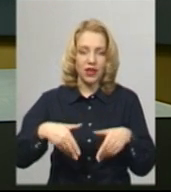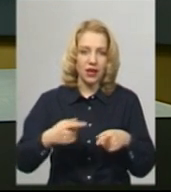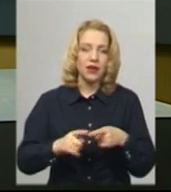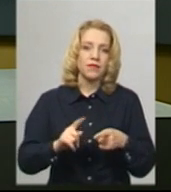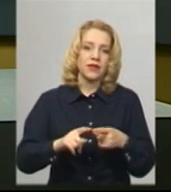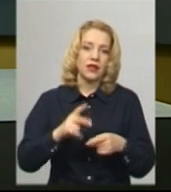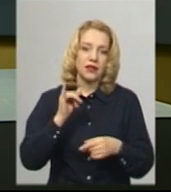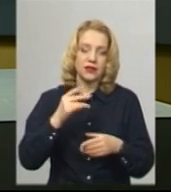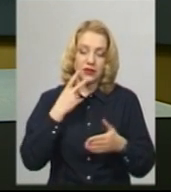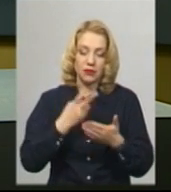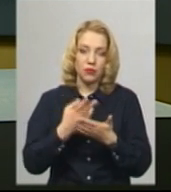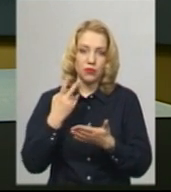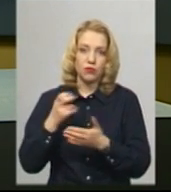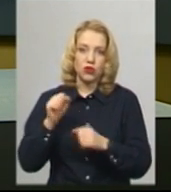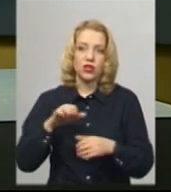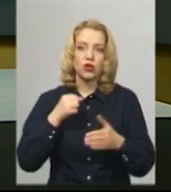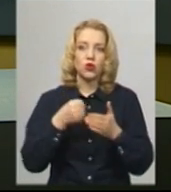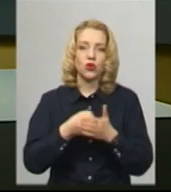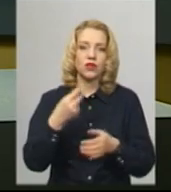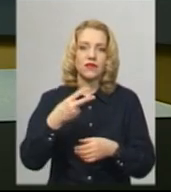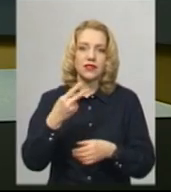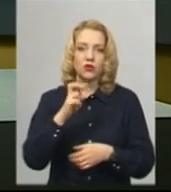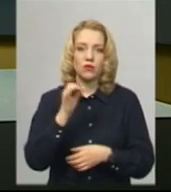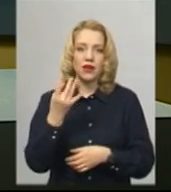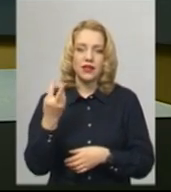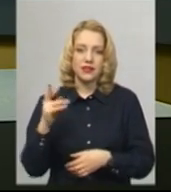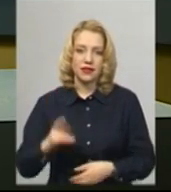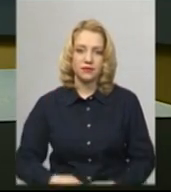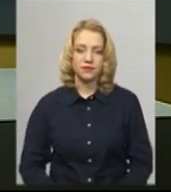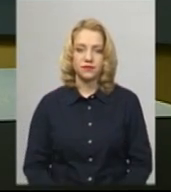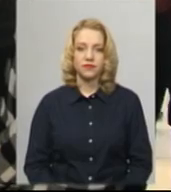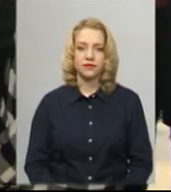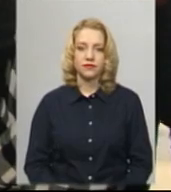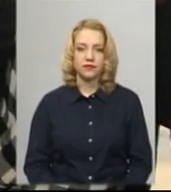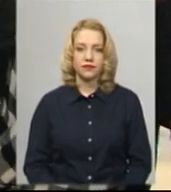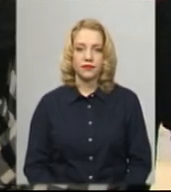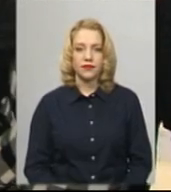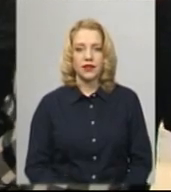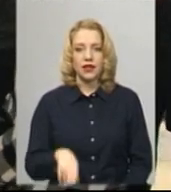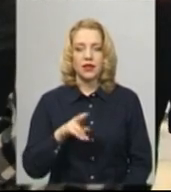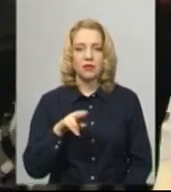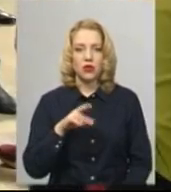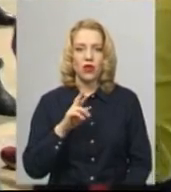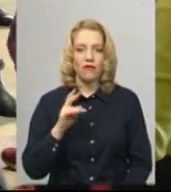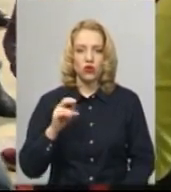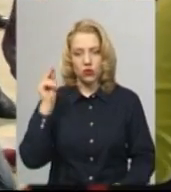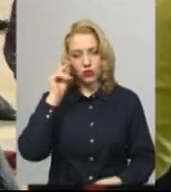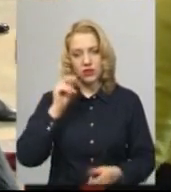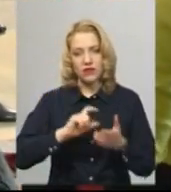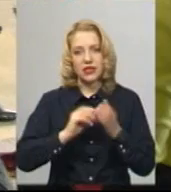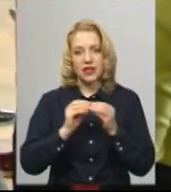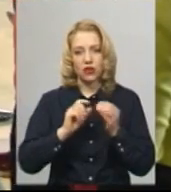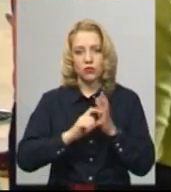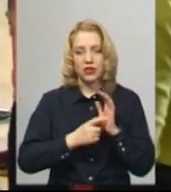кінця березня, розповідає продюсерка Хмельницької філії Суспільного Любов Тімкова. Дмитро Євтушенко – учень 10 класу